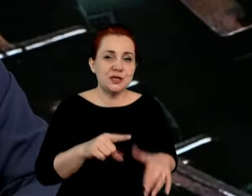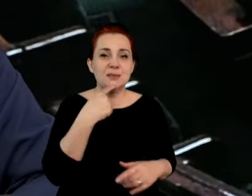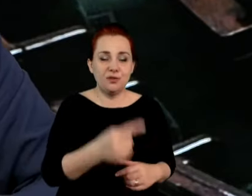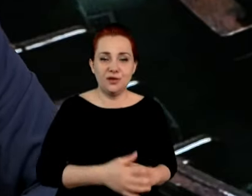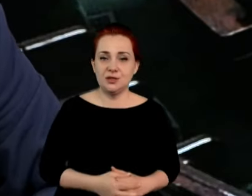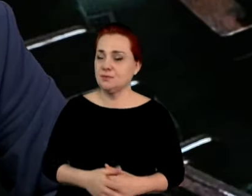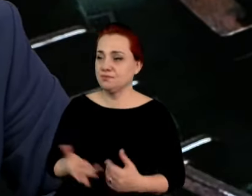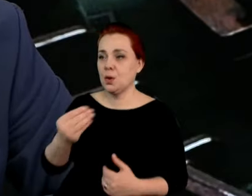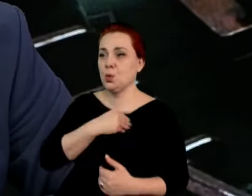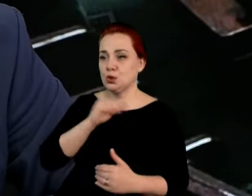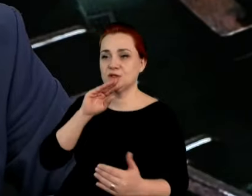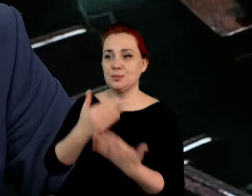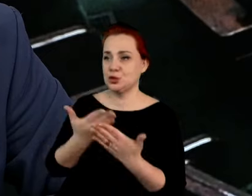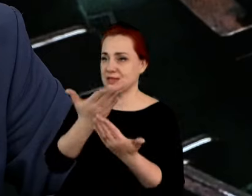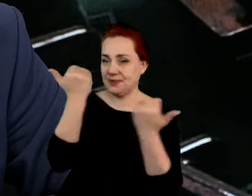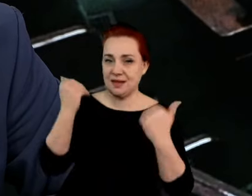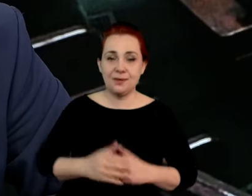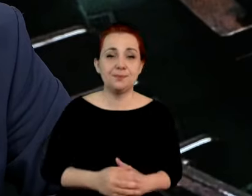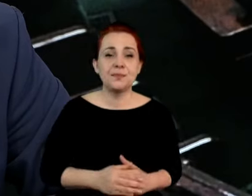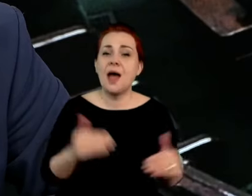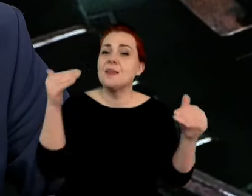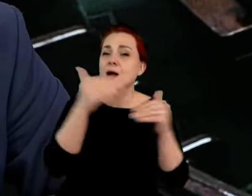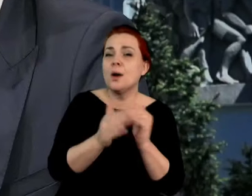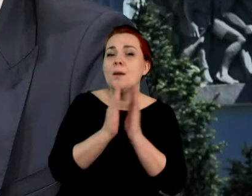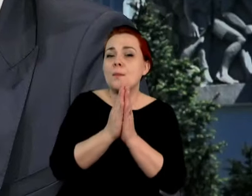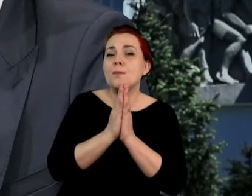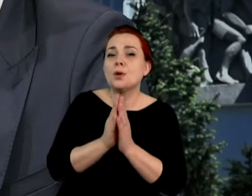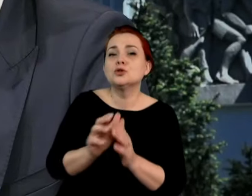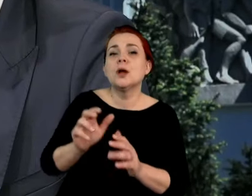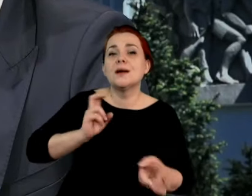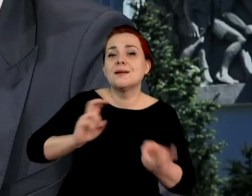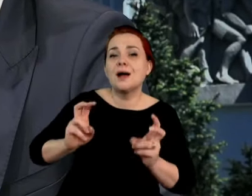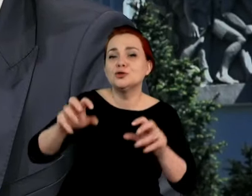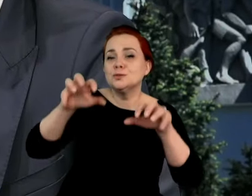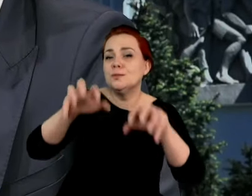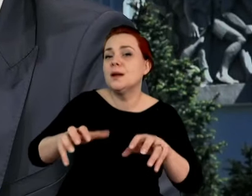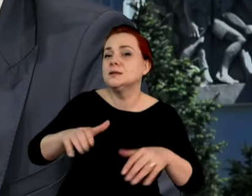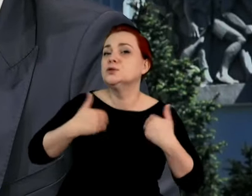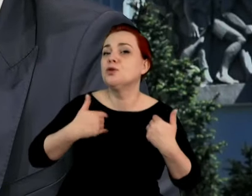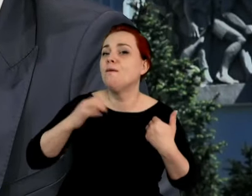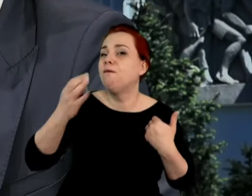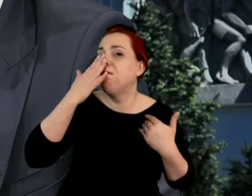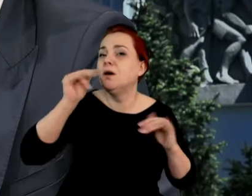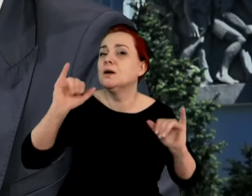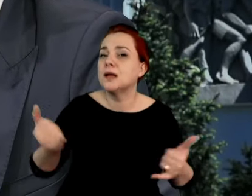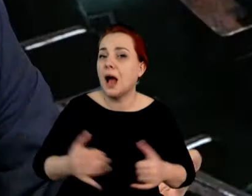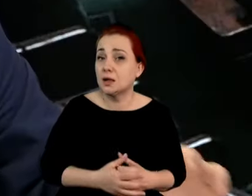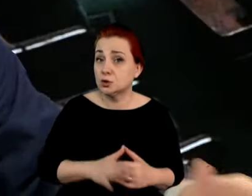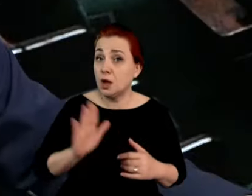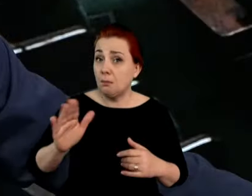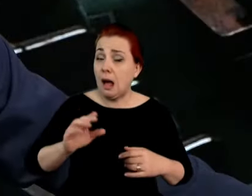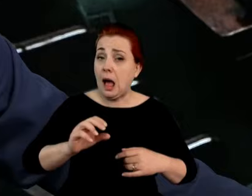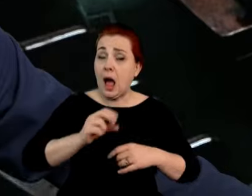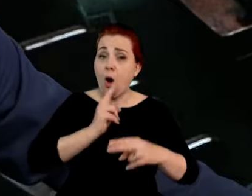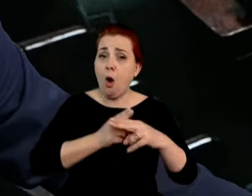koniec, może pan wyjawić stan zdrowia prezesa Jarosława Kaczyńskiego? Przechodził w SEPS-e, bo